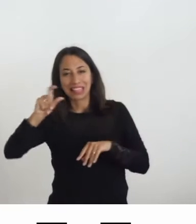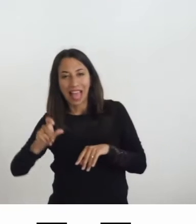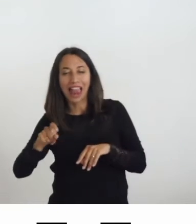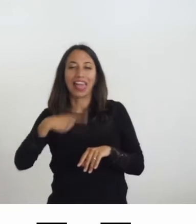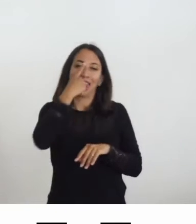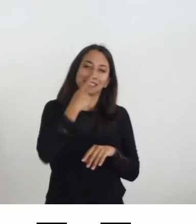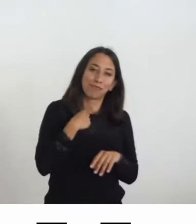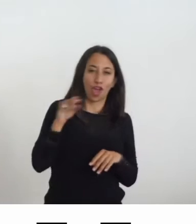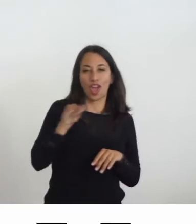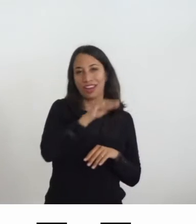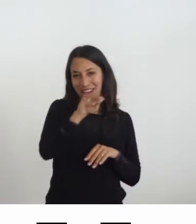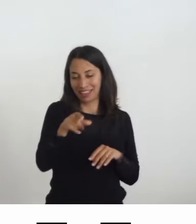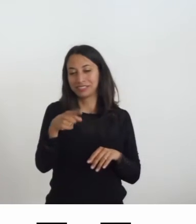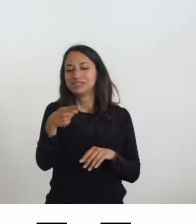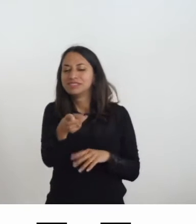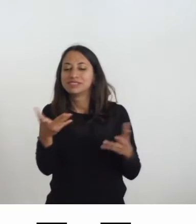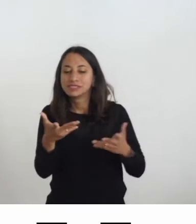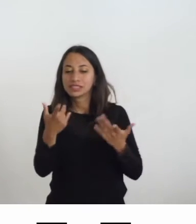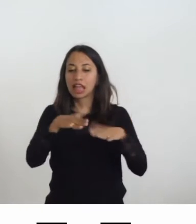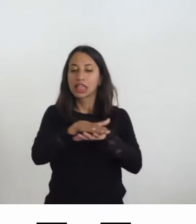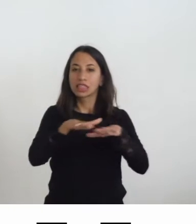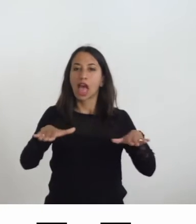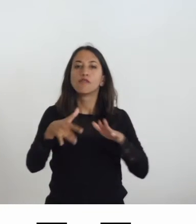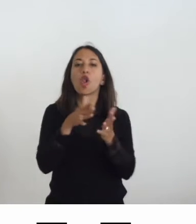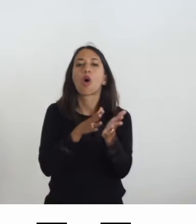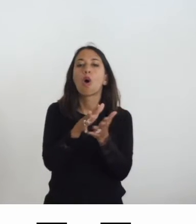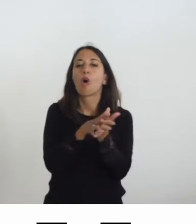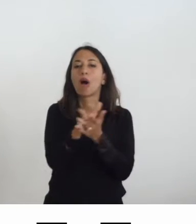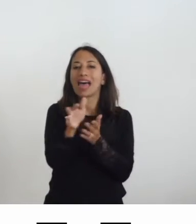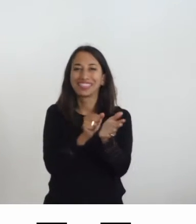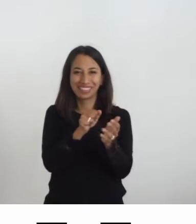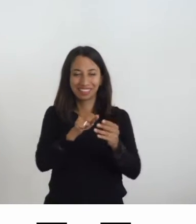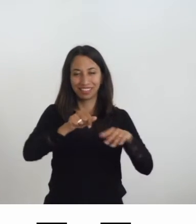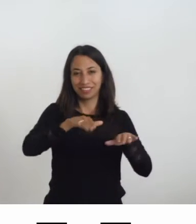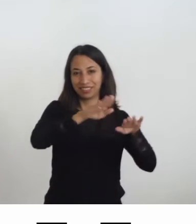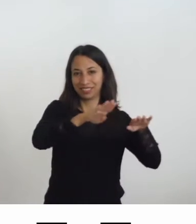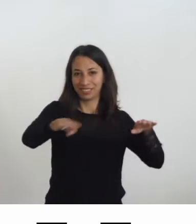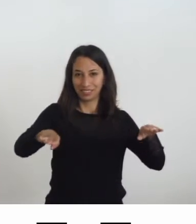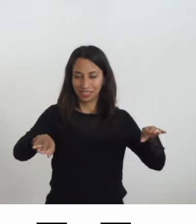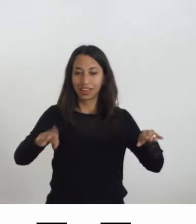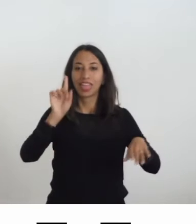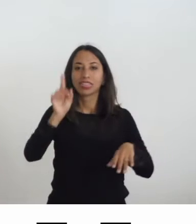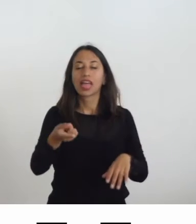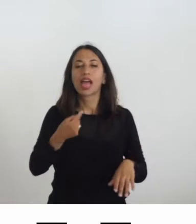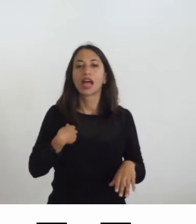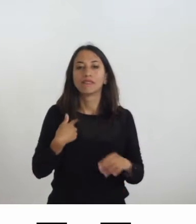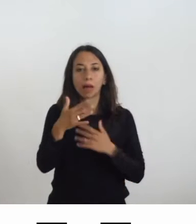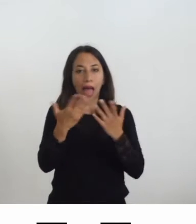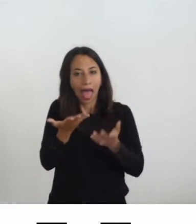questo caso era un tavolo pieno di guanti con i quali appunto inserire le mani per